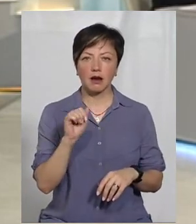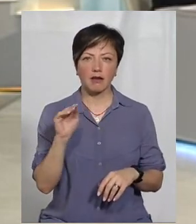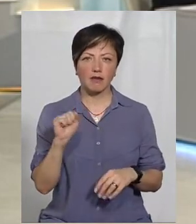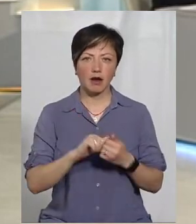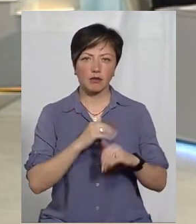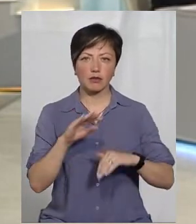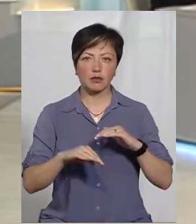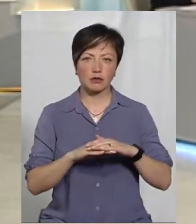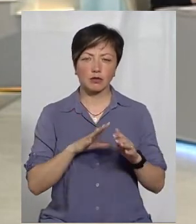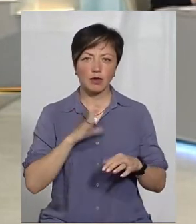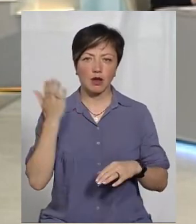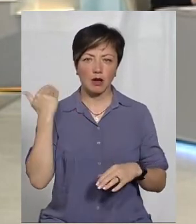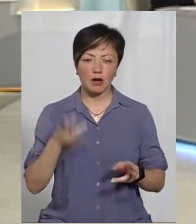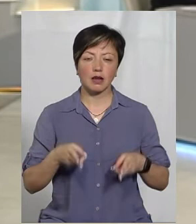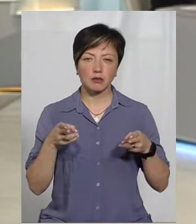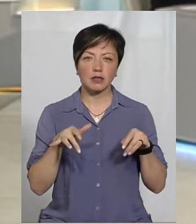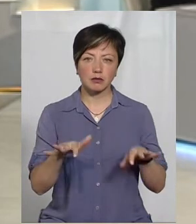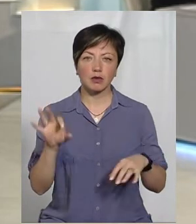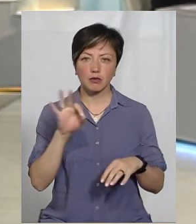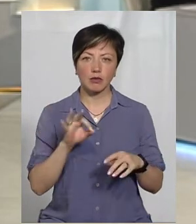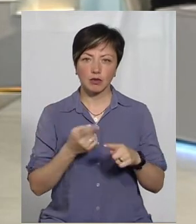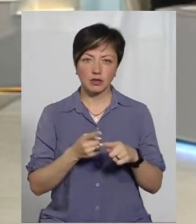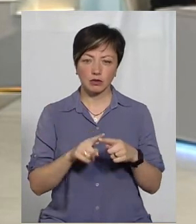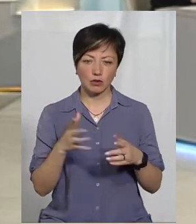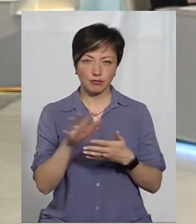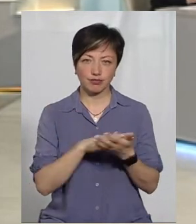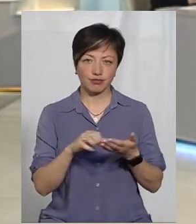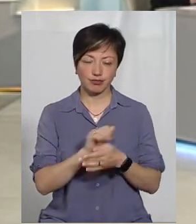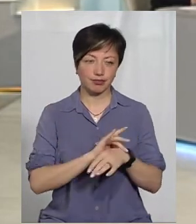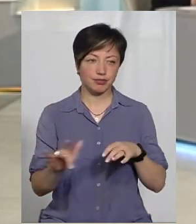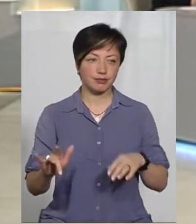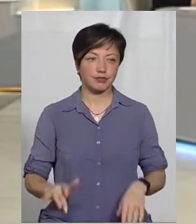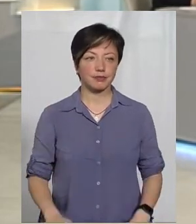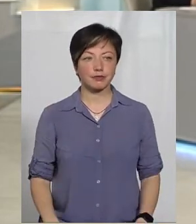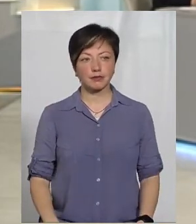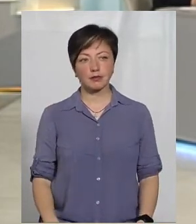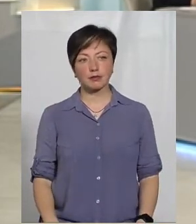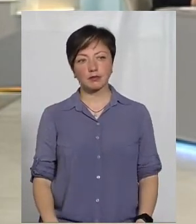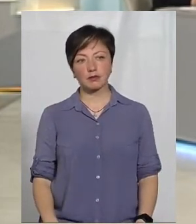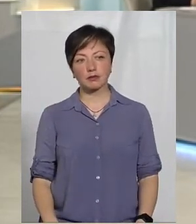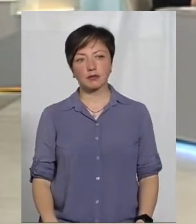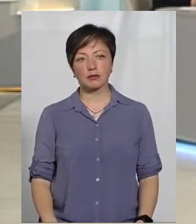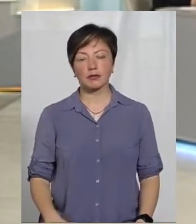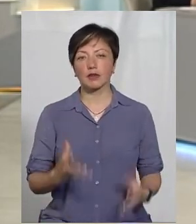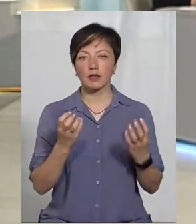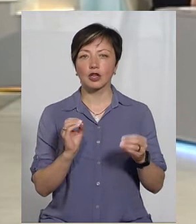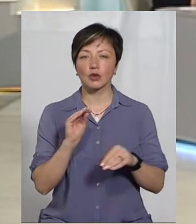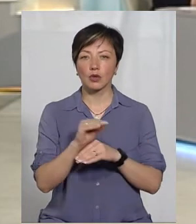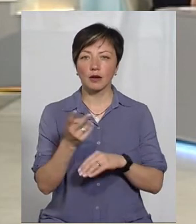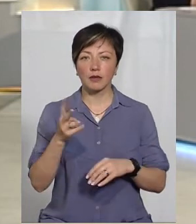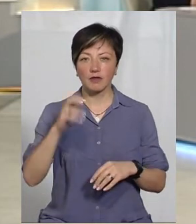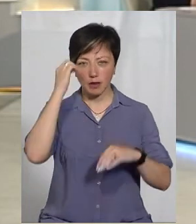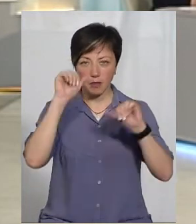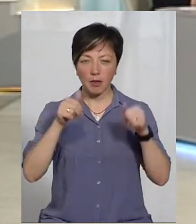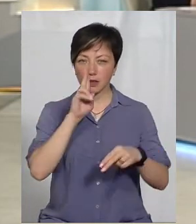-Подільському, де була кримінальна справа, і, відповідно, цієї пам'ятки фізично вже немає. Ось. Вона зруйнована. Напевно, ще додам про дві пам'ятки,